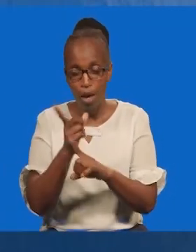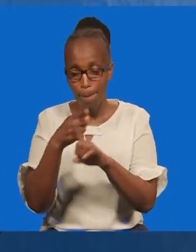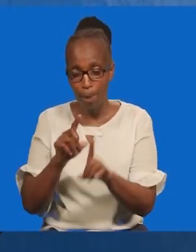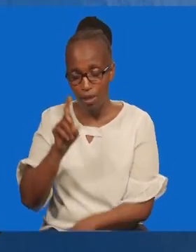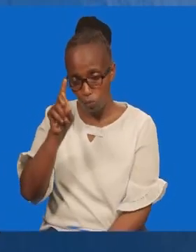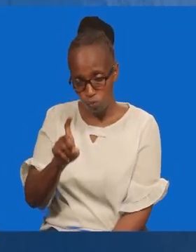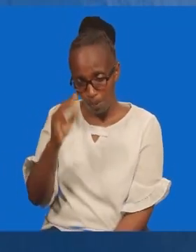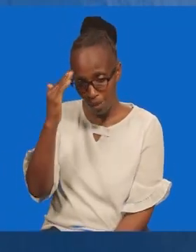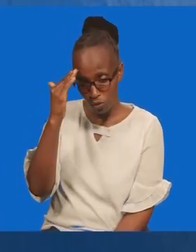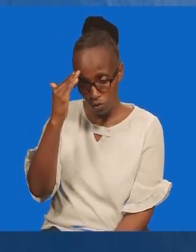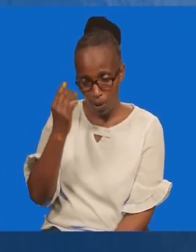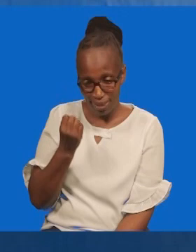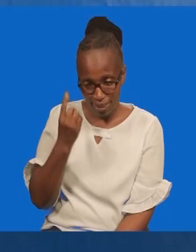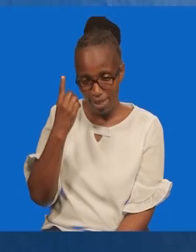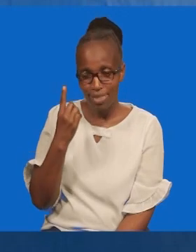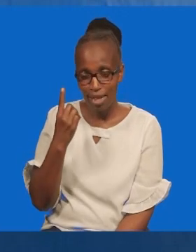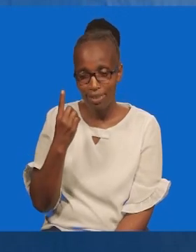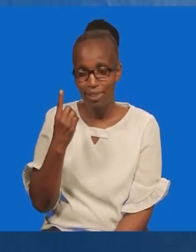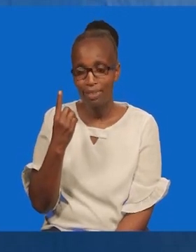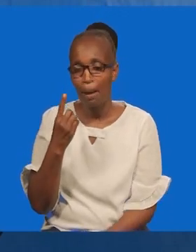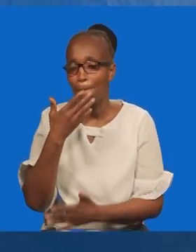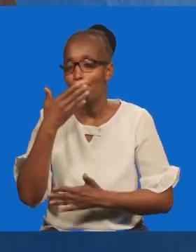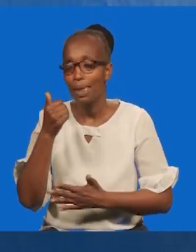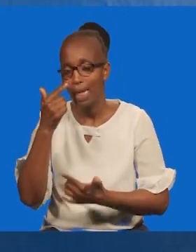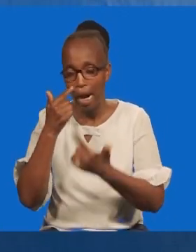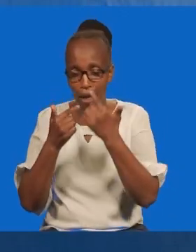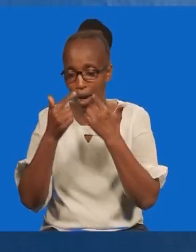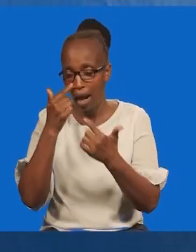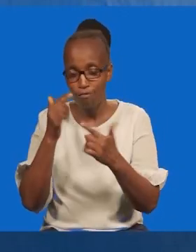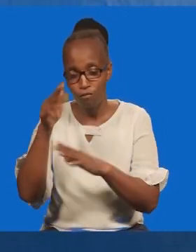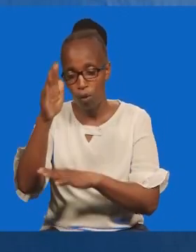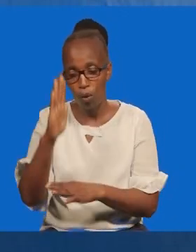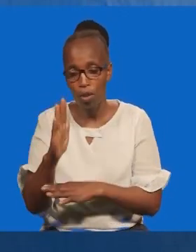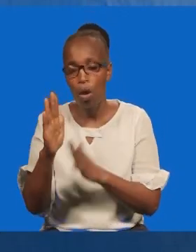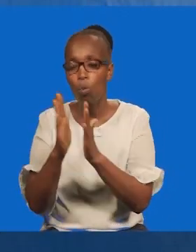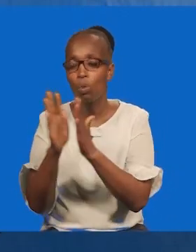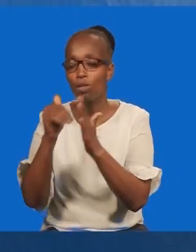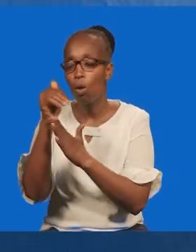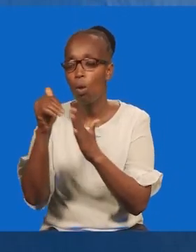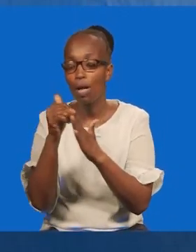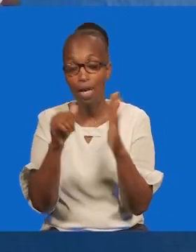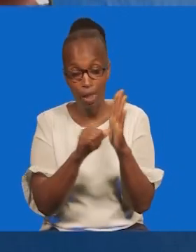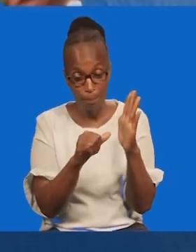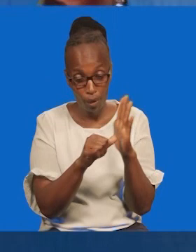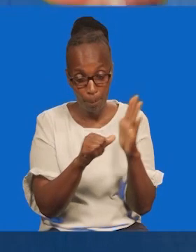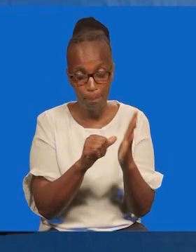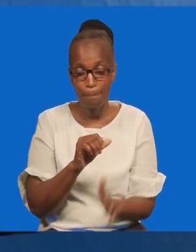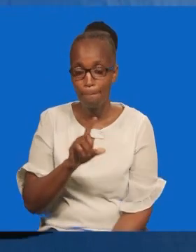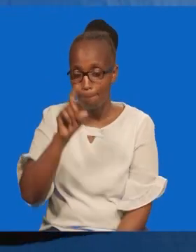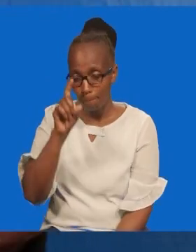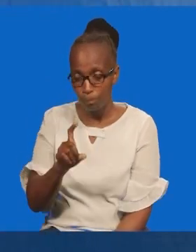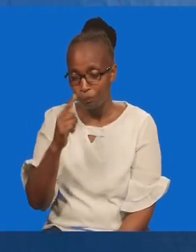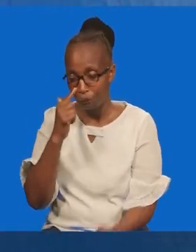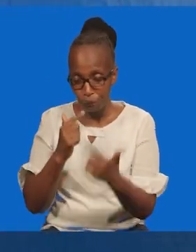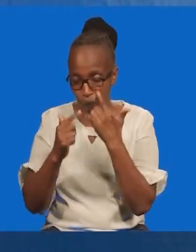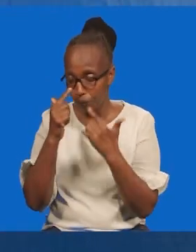Lakini. Yafaa tujoya kwamba. Ni vizuri kumlilia mungu. Na katika shirazako zote.